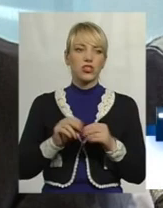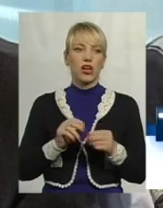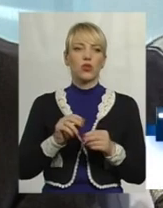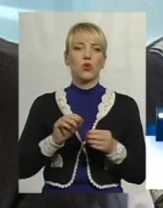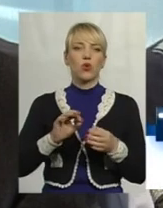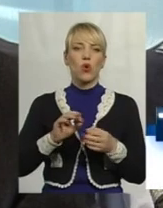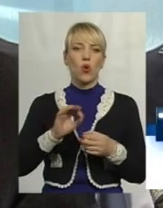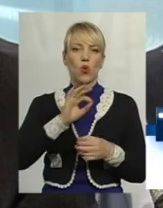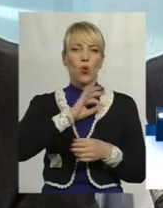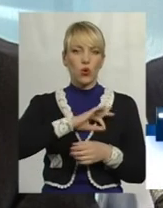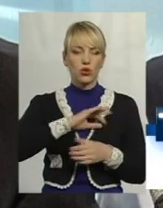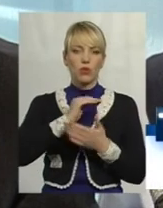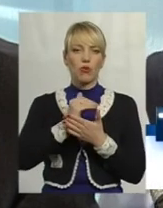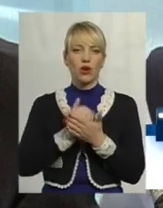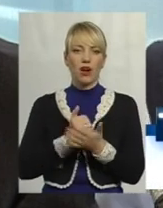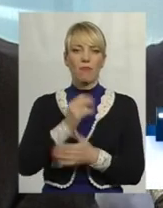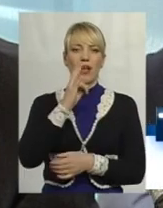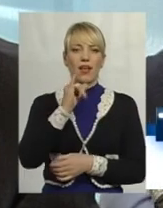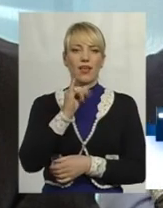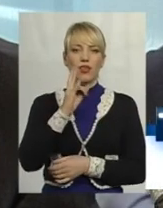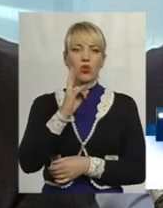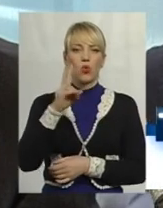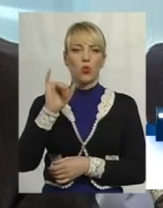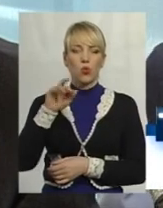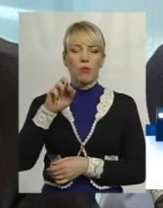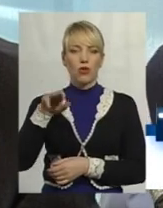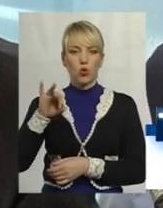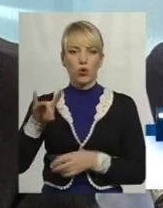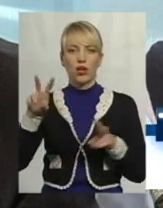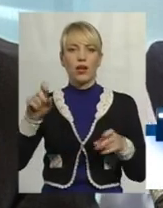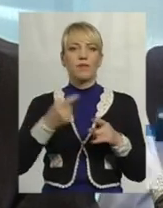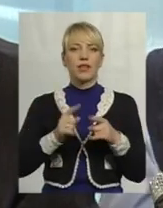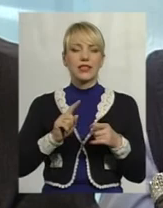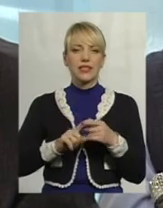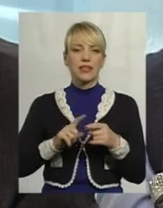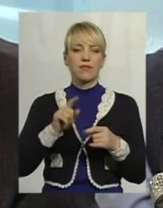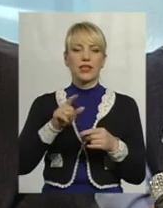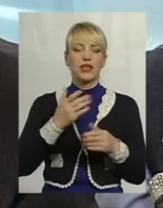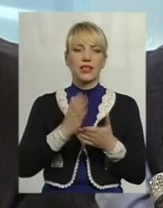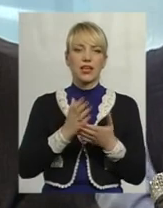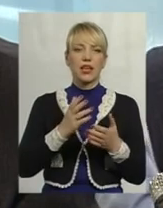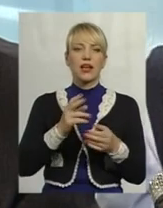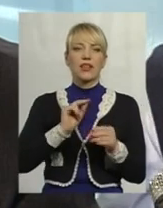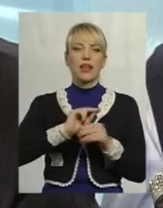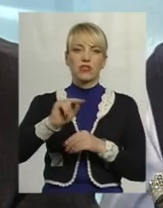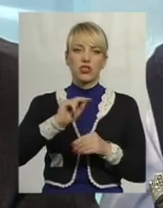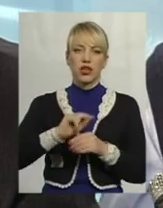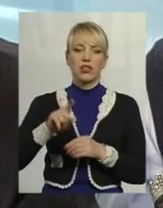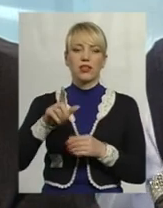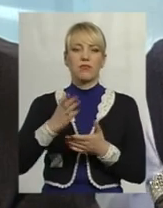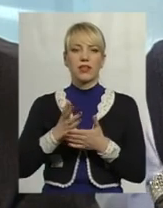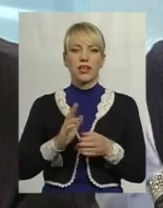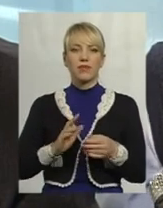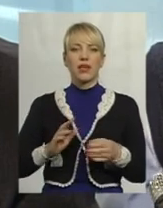програмою «Інкубатор», тому що в рамках цієї програми діє, по-перше, як онлайн-навчання, там є ментори, є наставники,